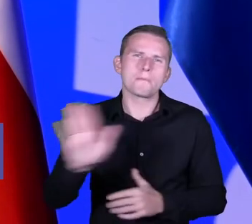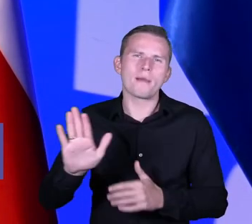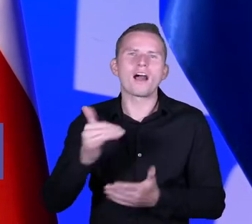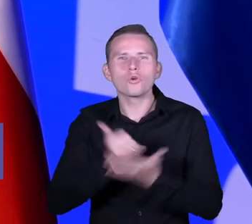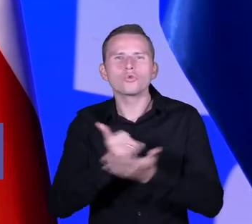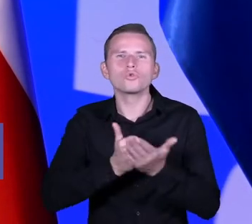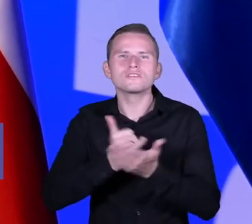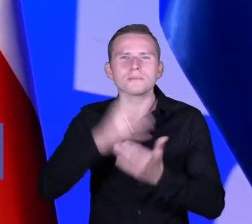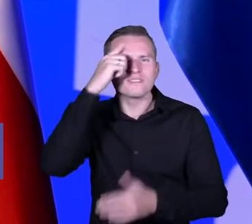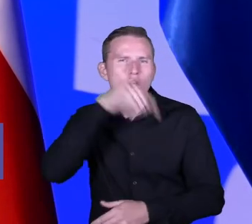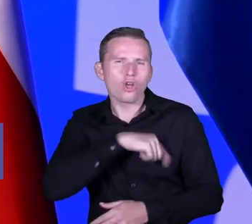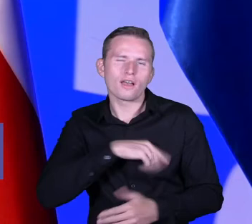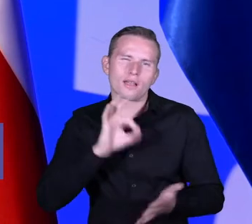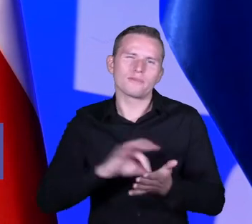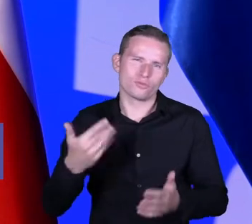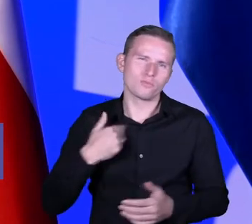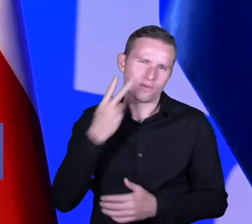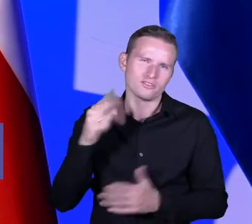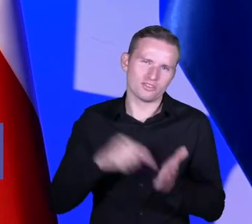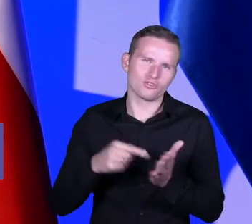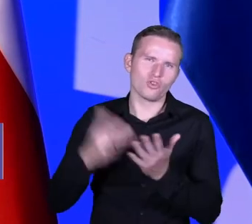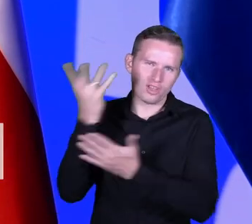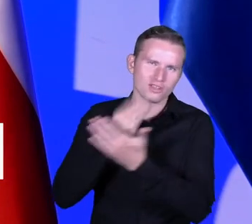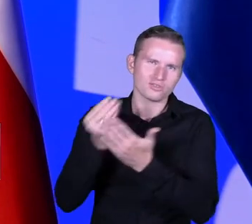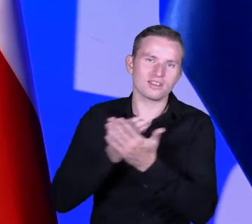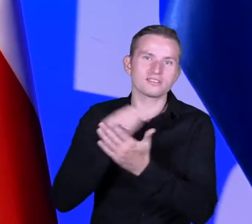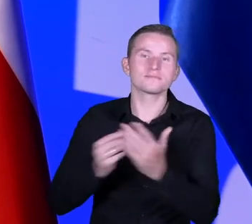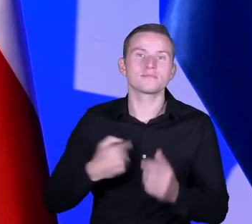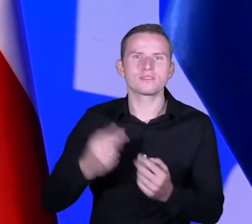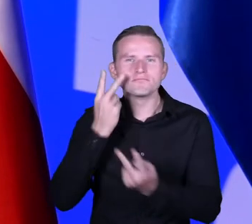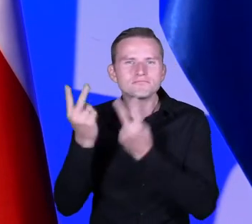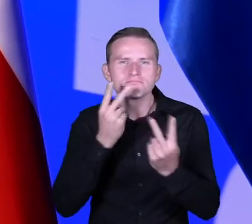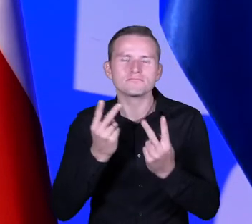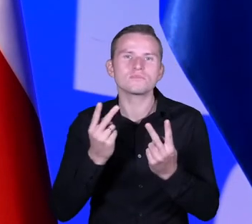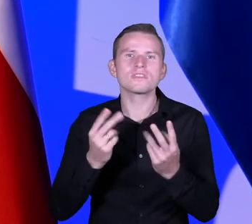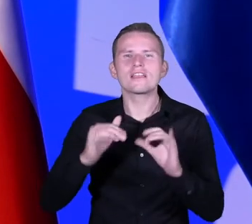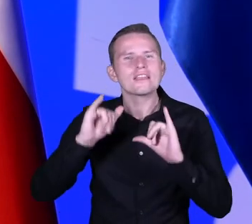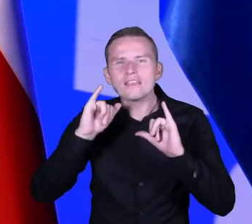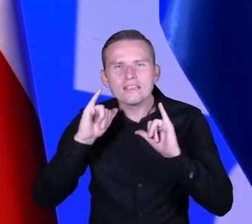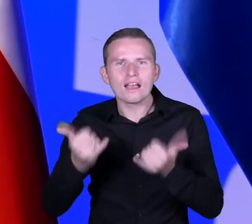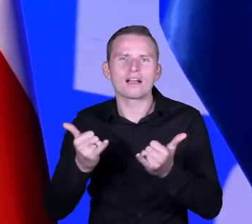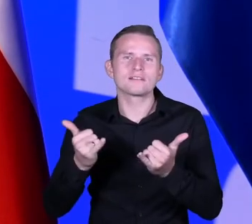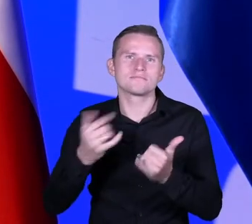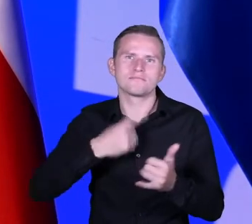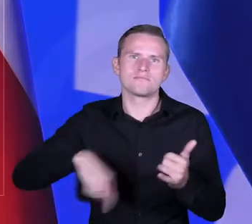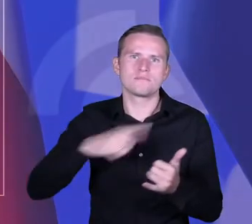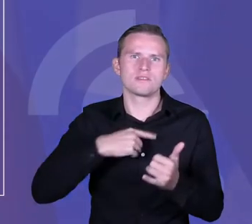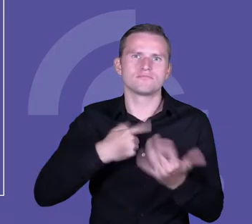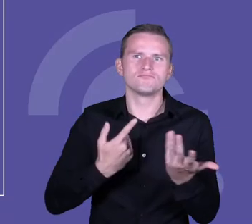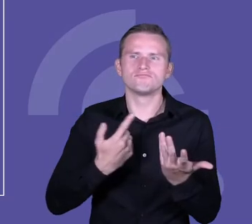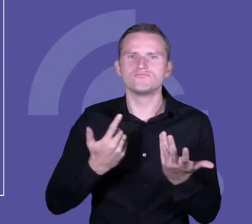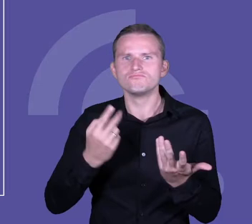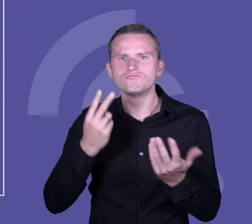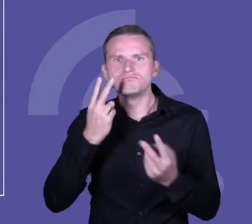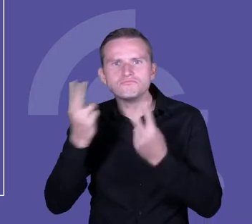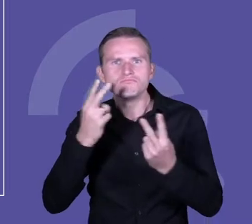zna, no bo w każdym takim rozdziale o spostrzeganiu to jest chyba najczęstszy rysunek, który pokazuje, jak spostrzegamy, tak? No i teraz, co tu jest